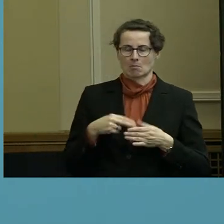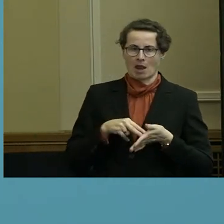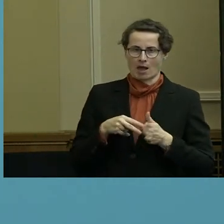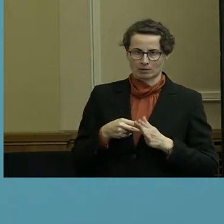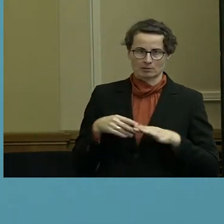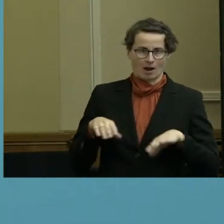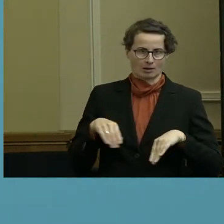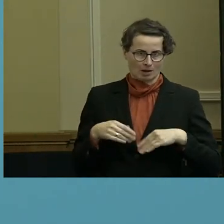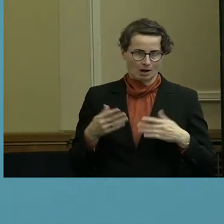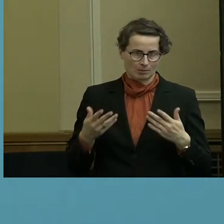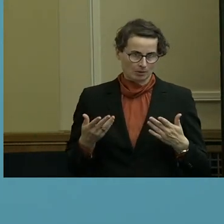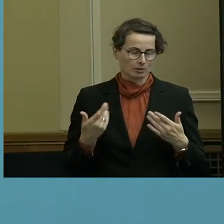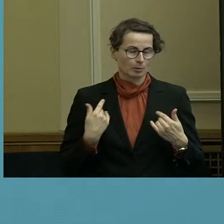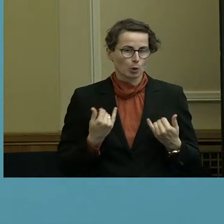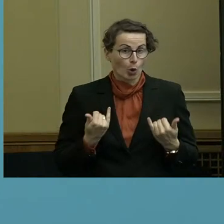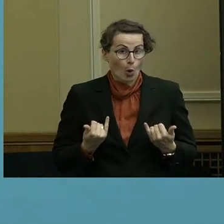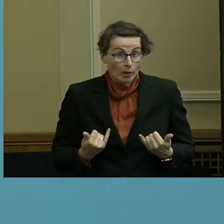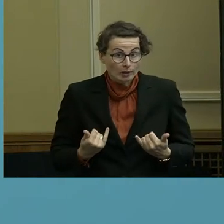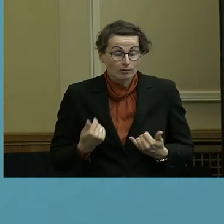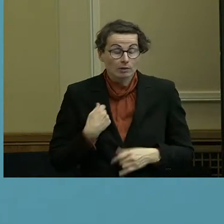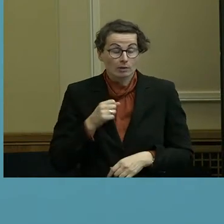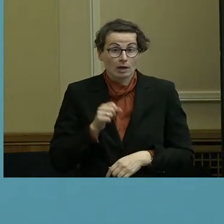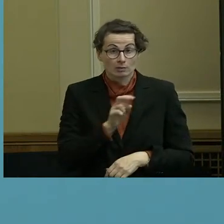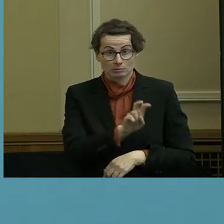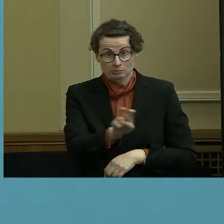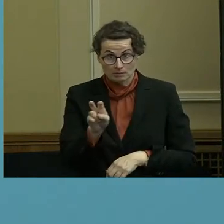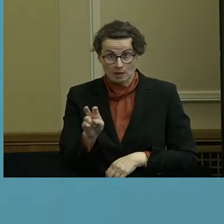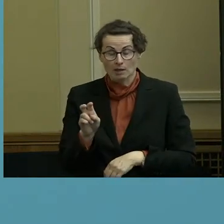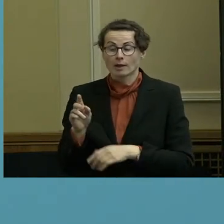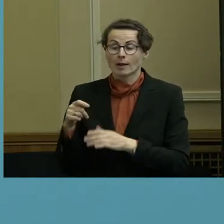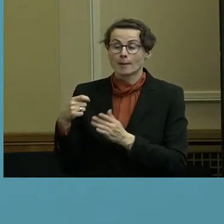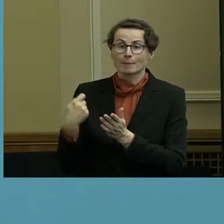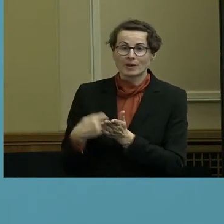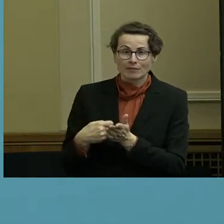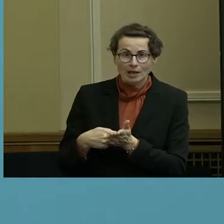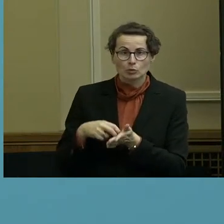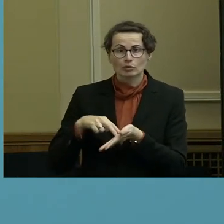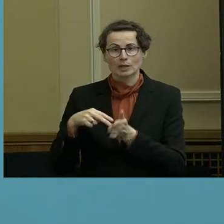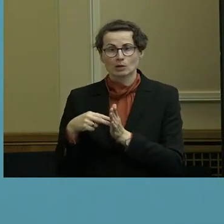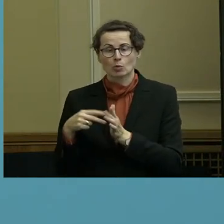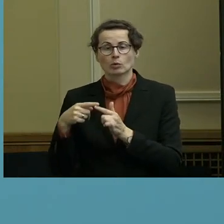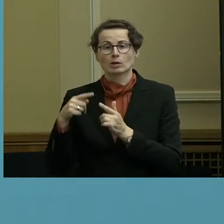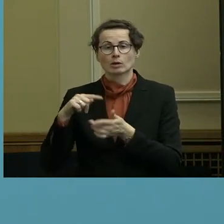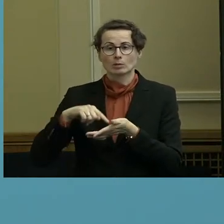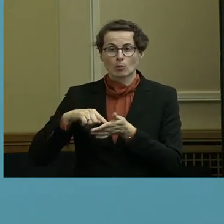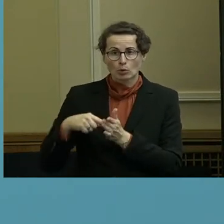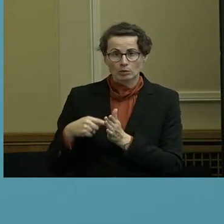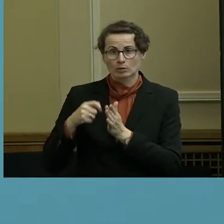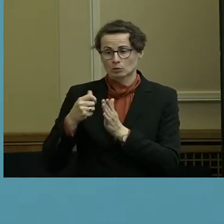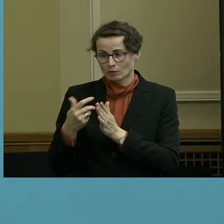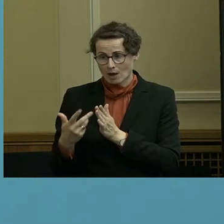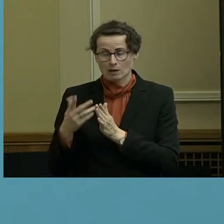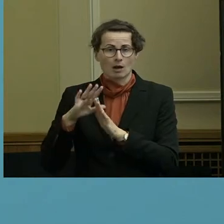kommt. Und so wie ich hier sitze, kann ich sagen, die Bewertungsmethode und der Multiplikator sind plausibel.